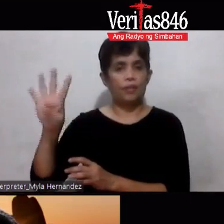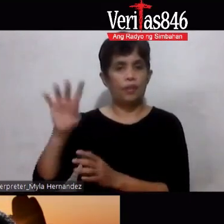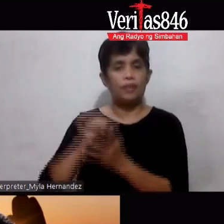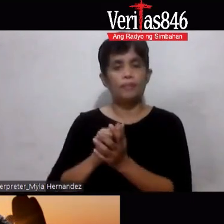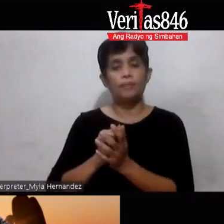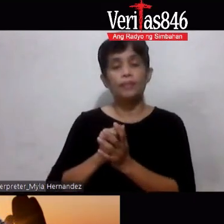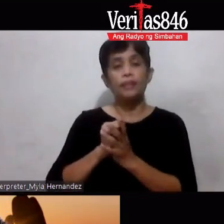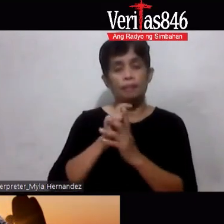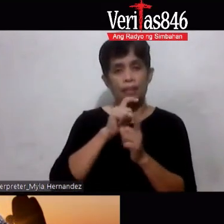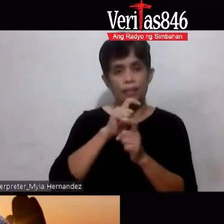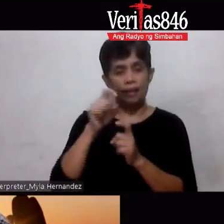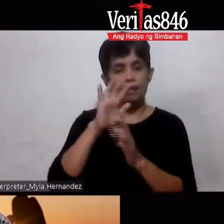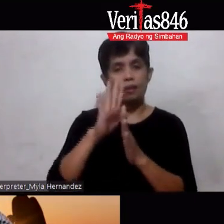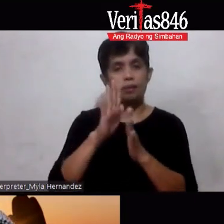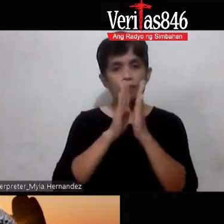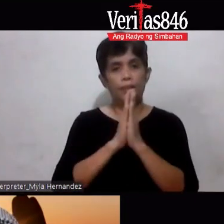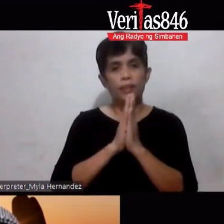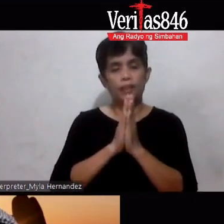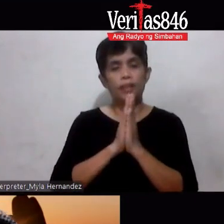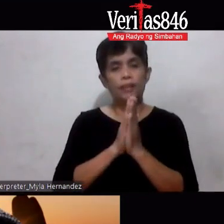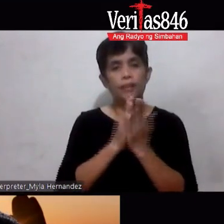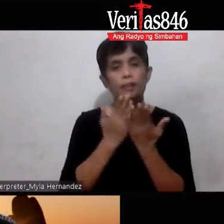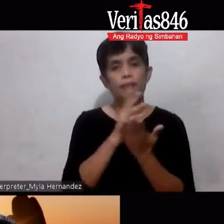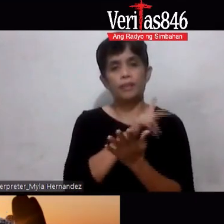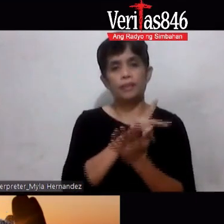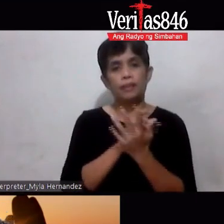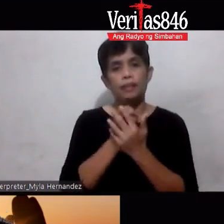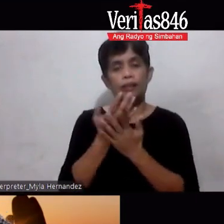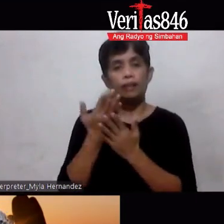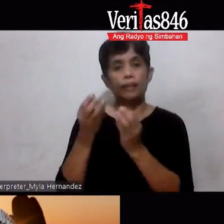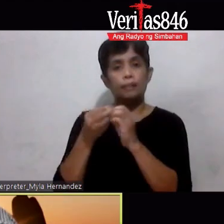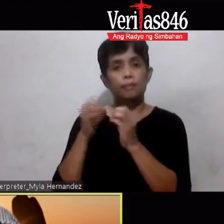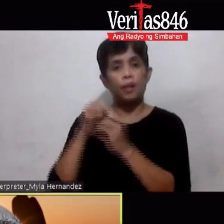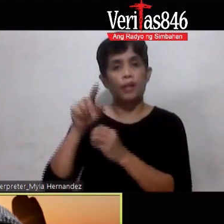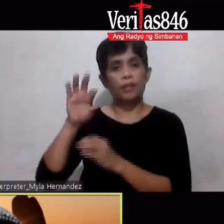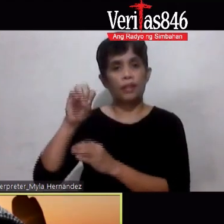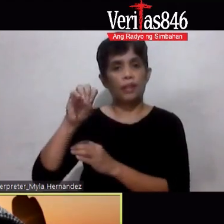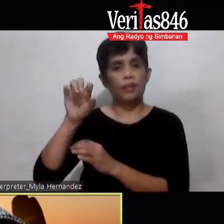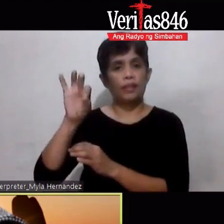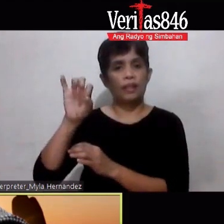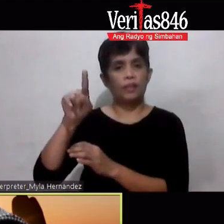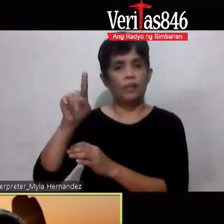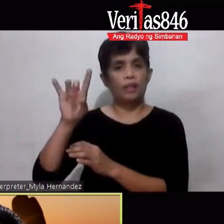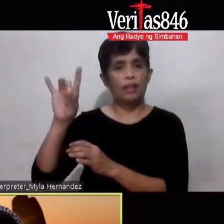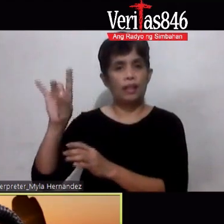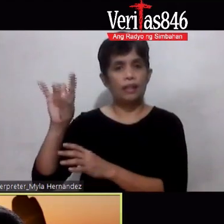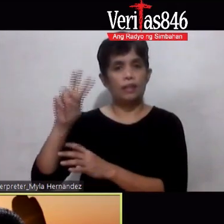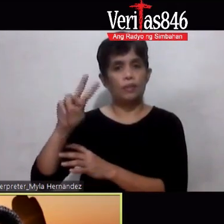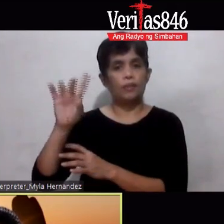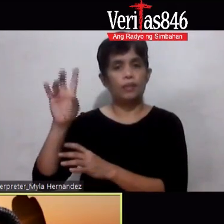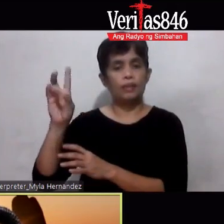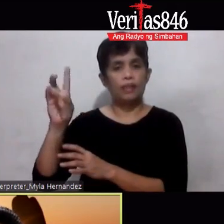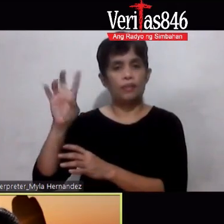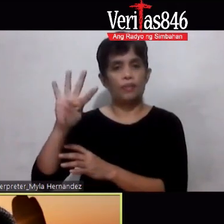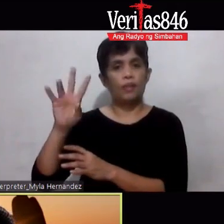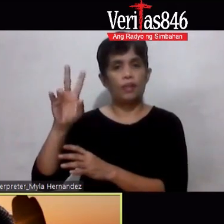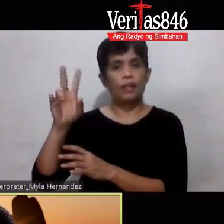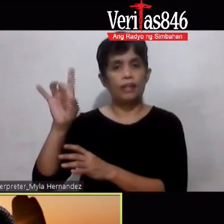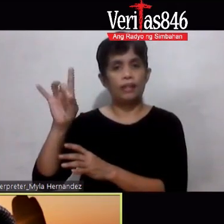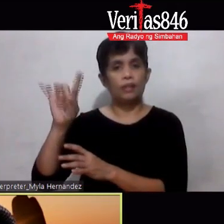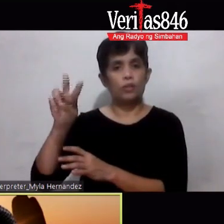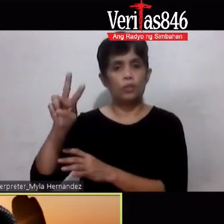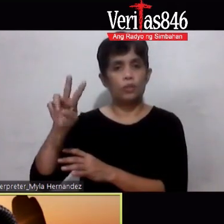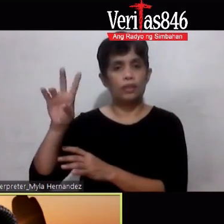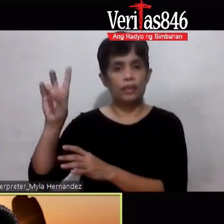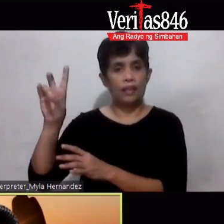mga panalangin mga pangaintensyon dito sa Veritas ang number po ng Veritas 0-918-837-4827 Brother Benson